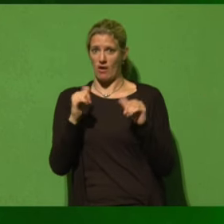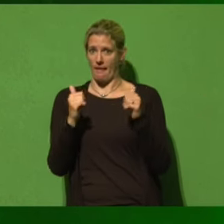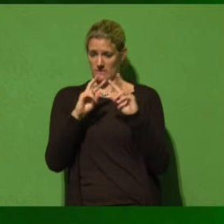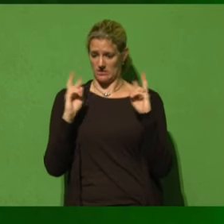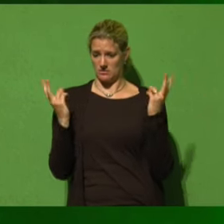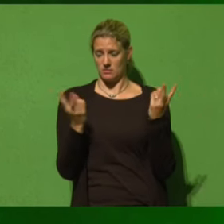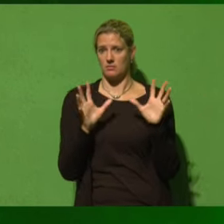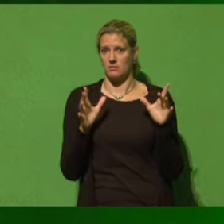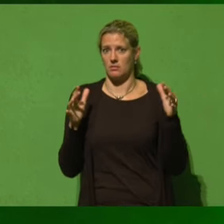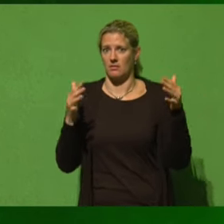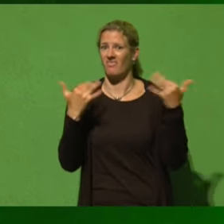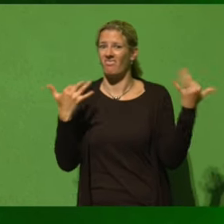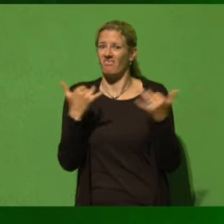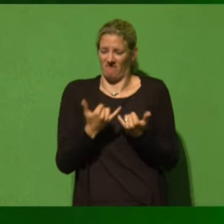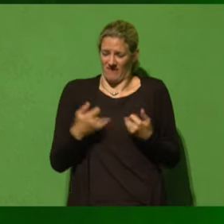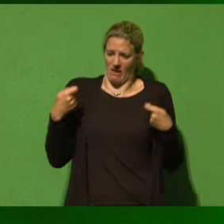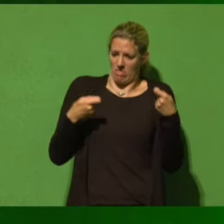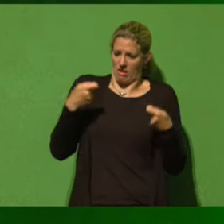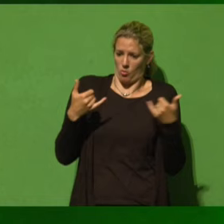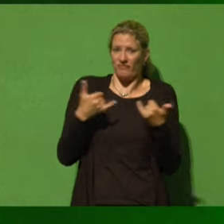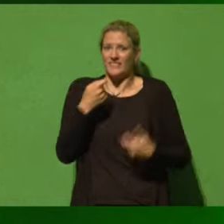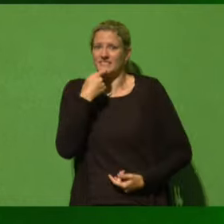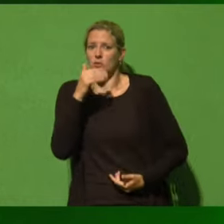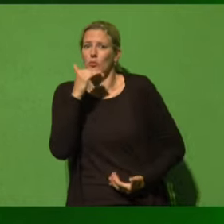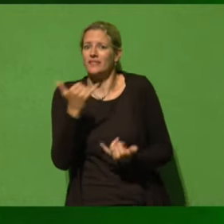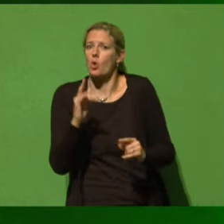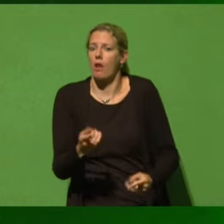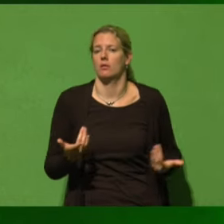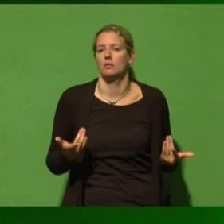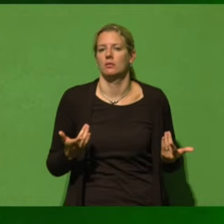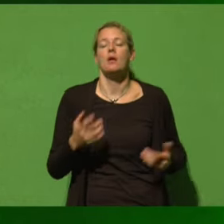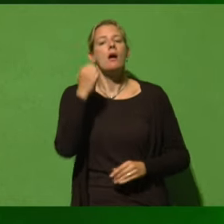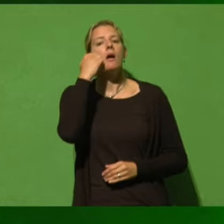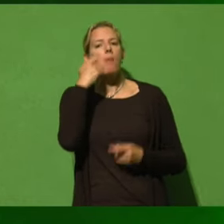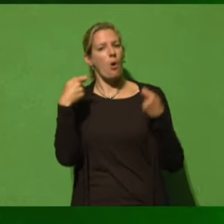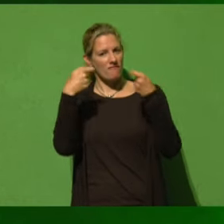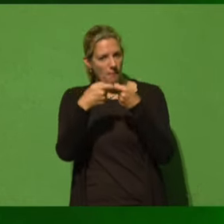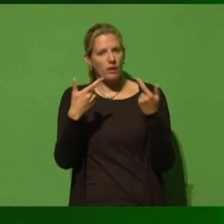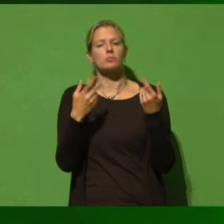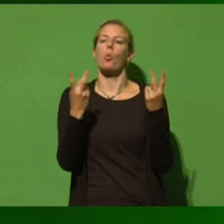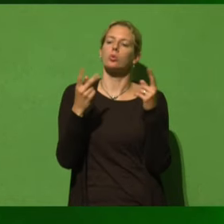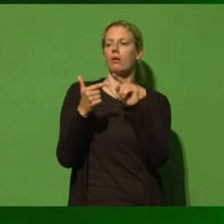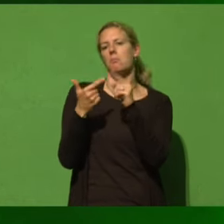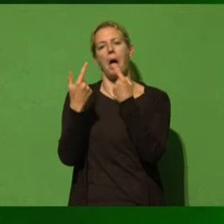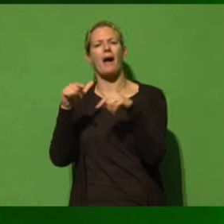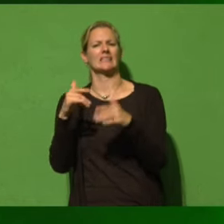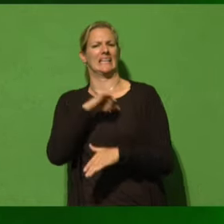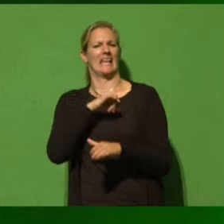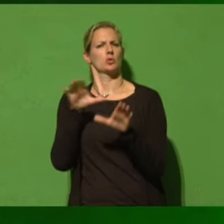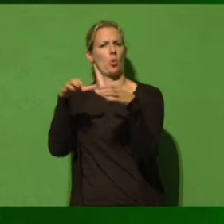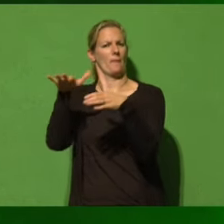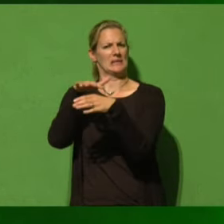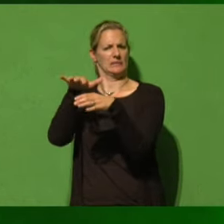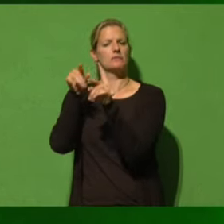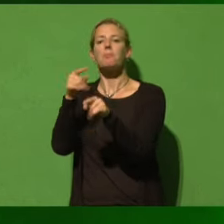Agrarpolitik stattfindet, ernähren wollen. Wir hören ja gern vom Bauernverband und anderen großen Lobbyorganisationen,